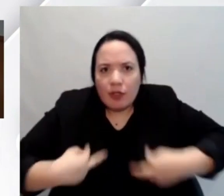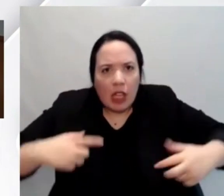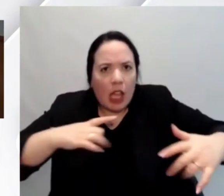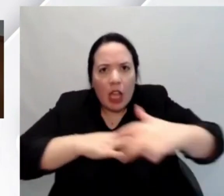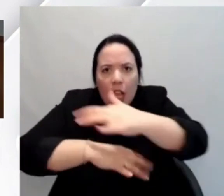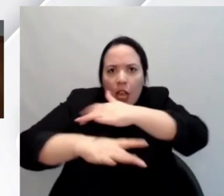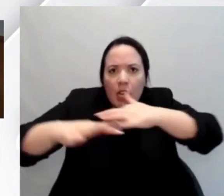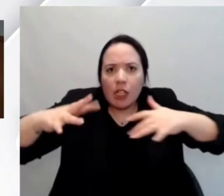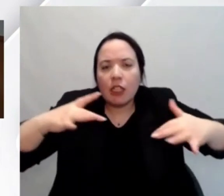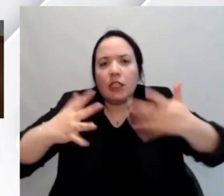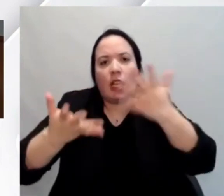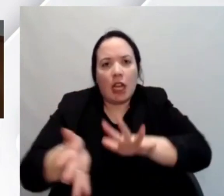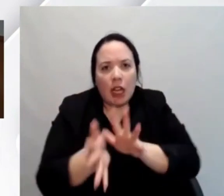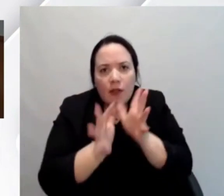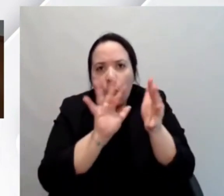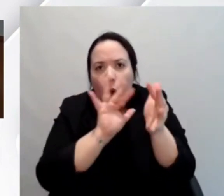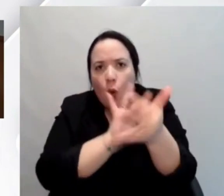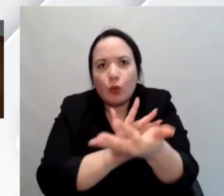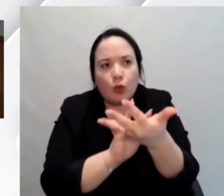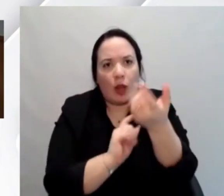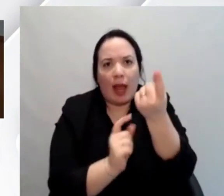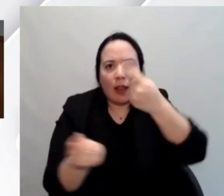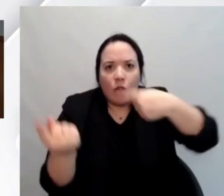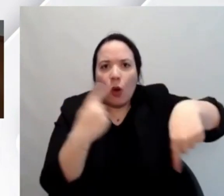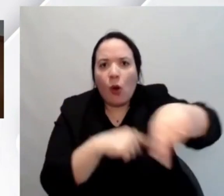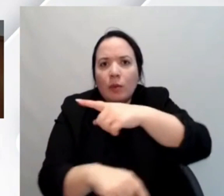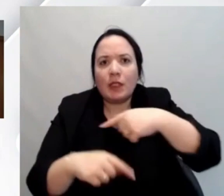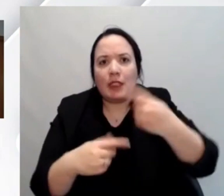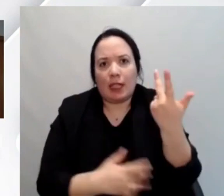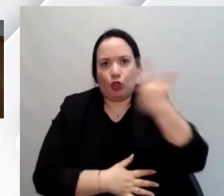alla evoluzione insomma del tessuto sociale